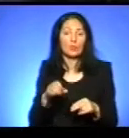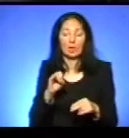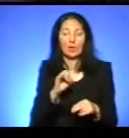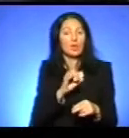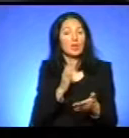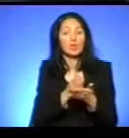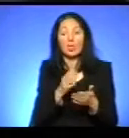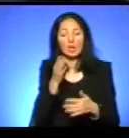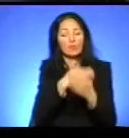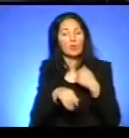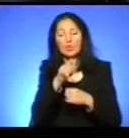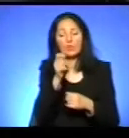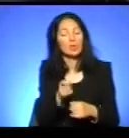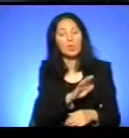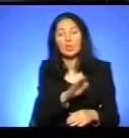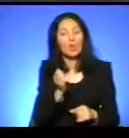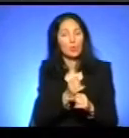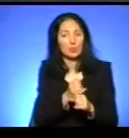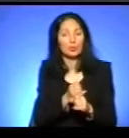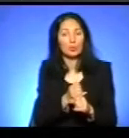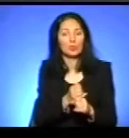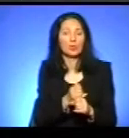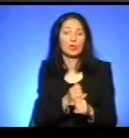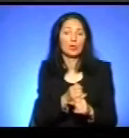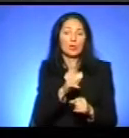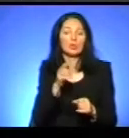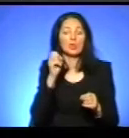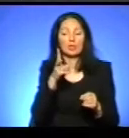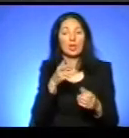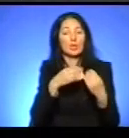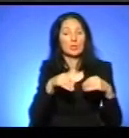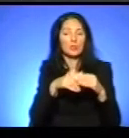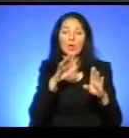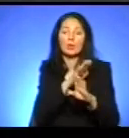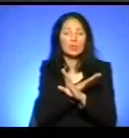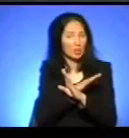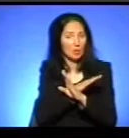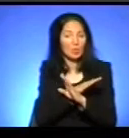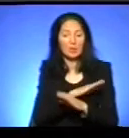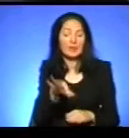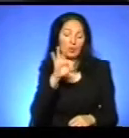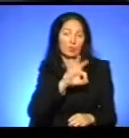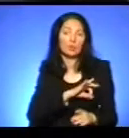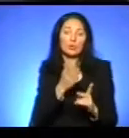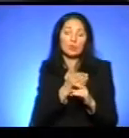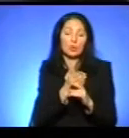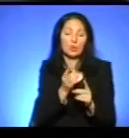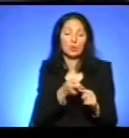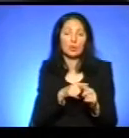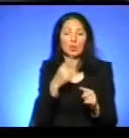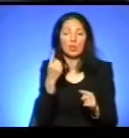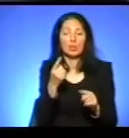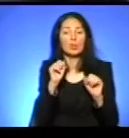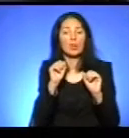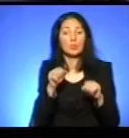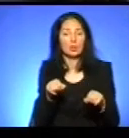інваліди війни, зокрема, вони, члени сімей загиблих, вони не користуються, розумієте? Це єдина